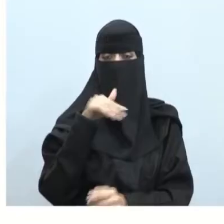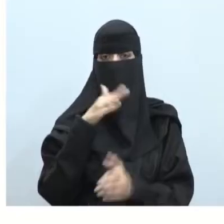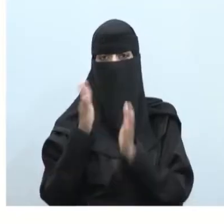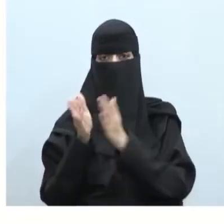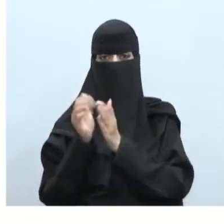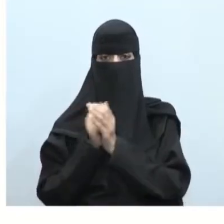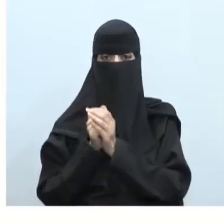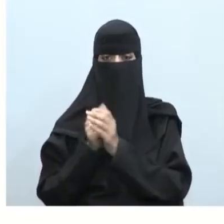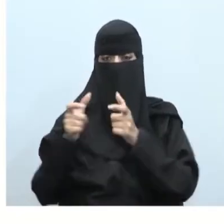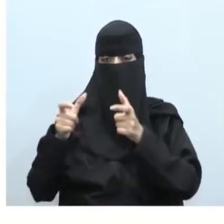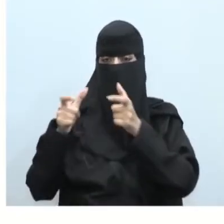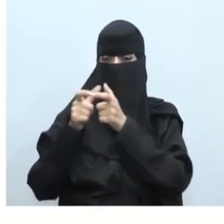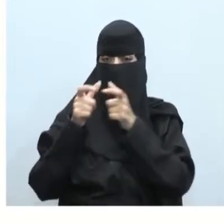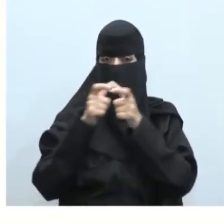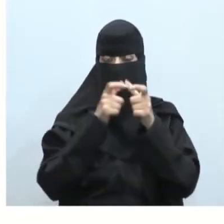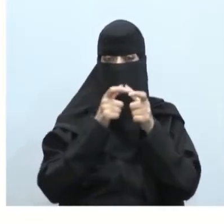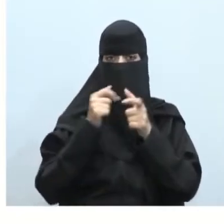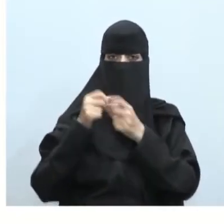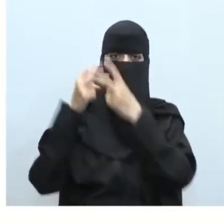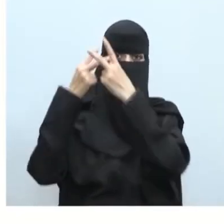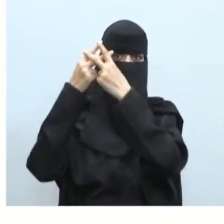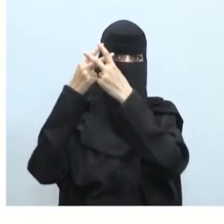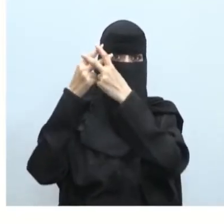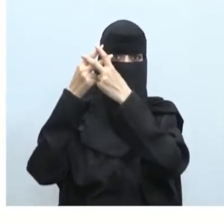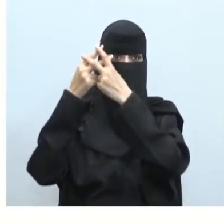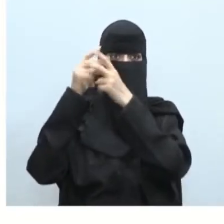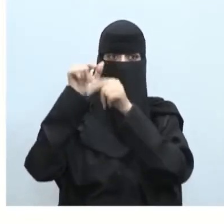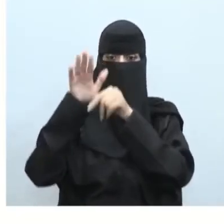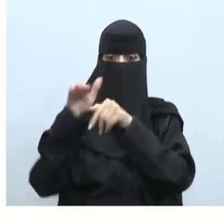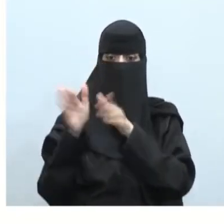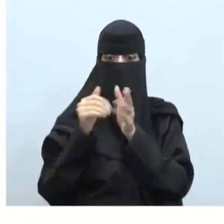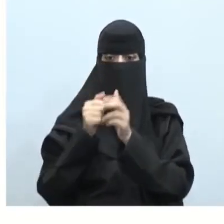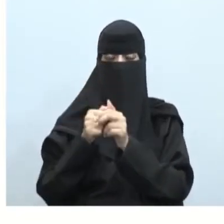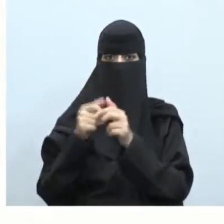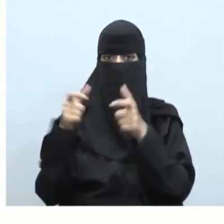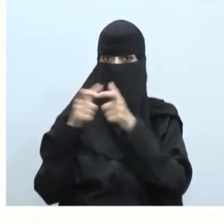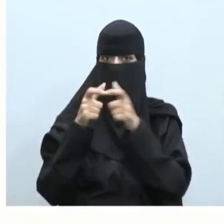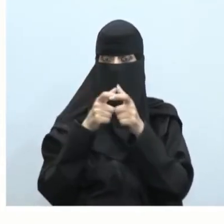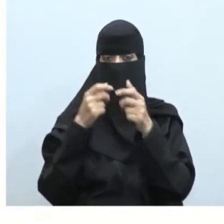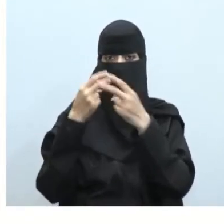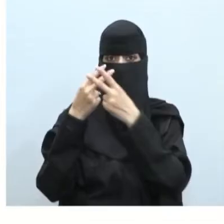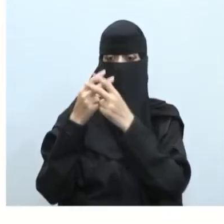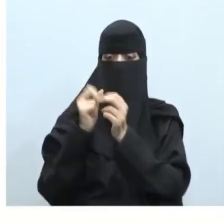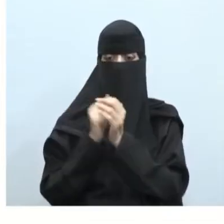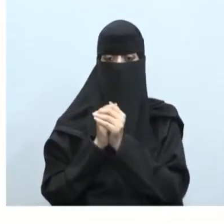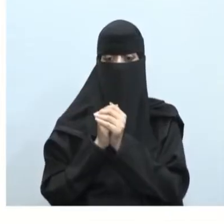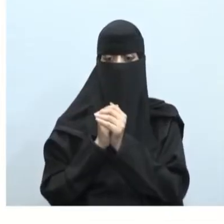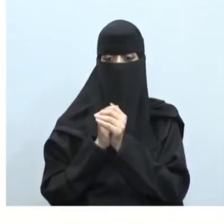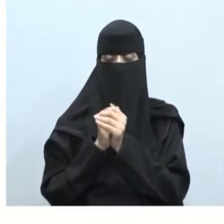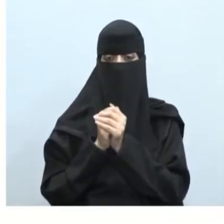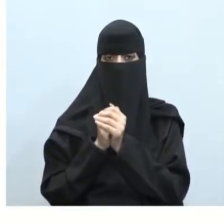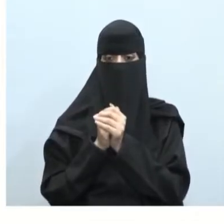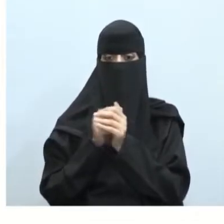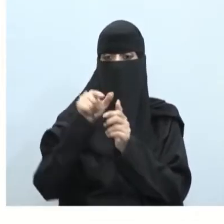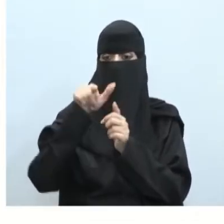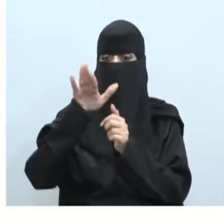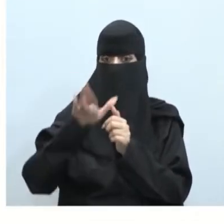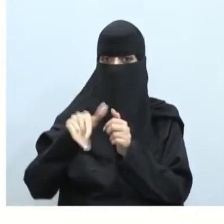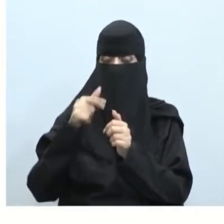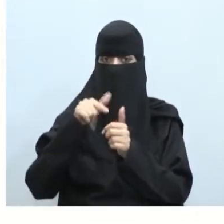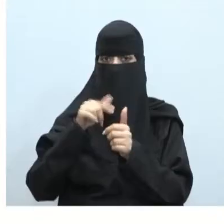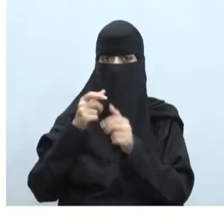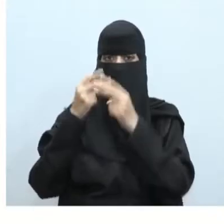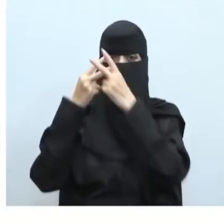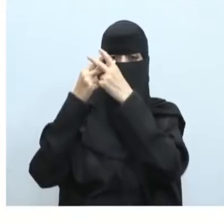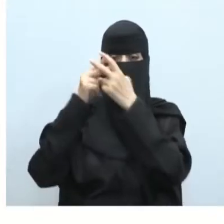تجمعات النجوم إذن التجمعات أو تجمعات النجوم تكون النجوم